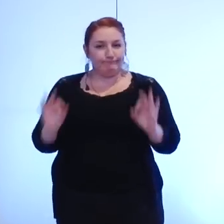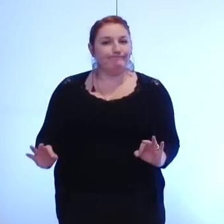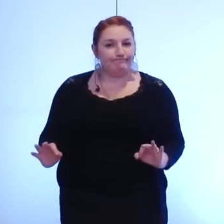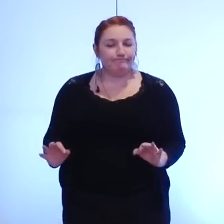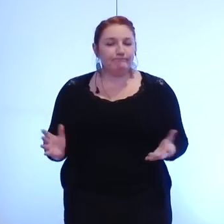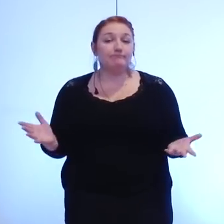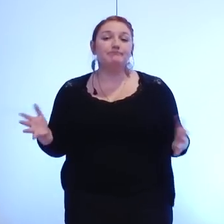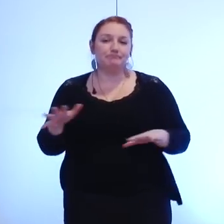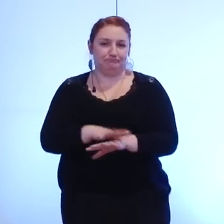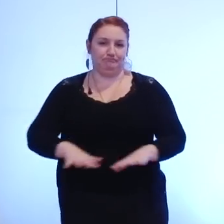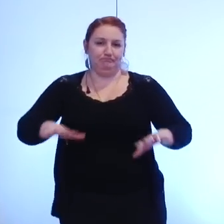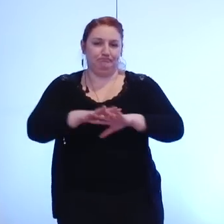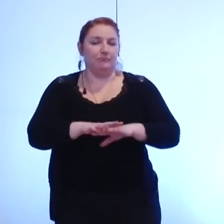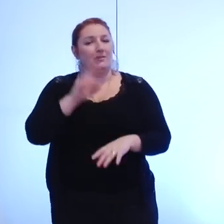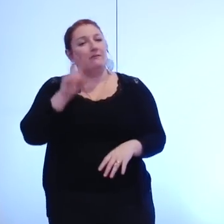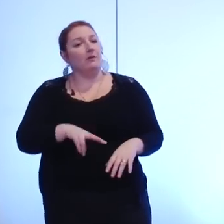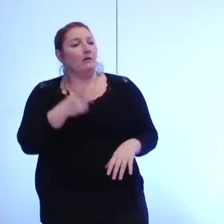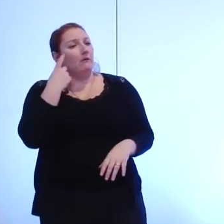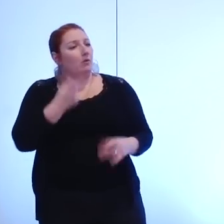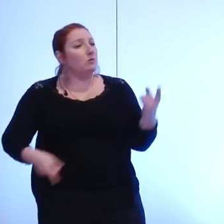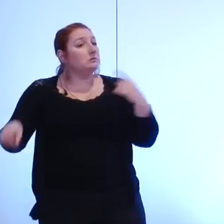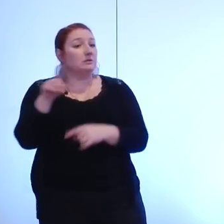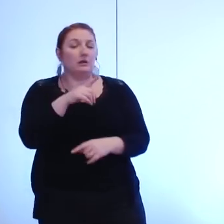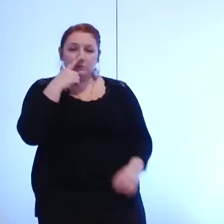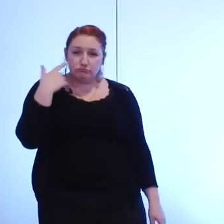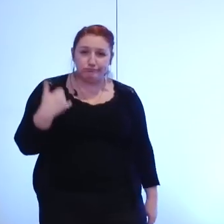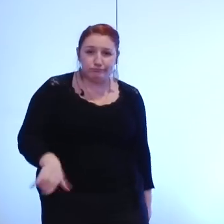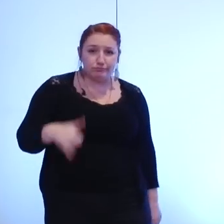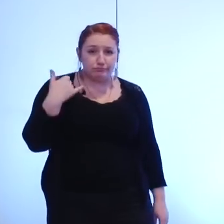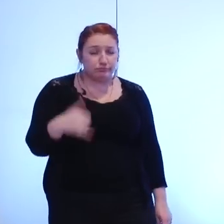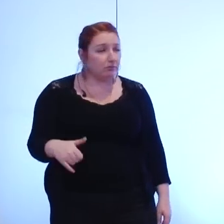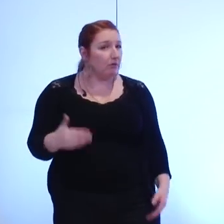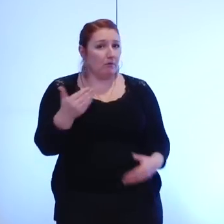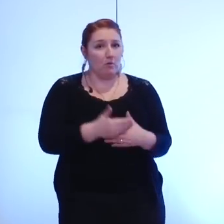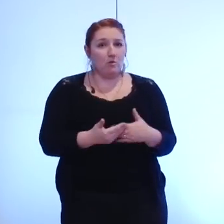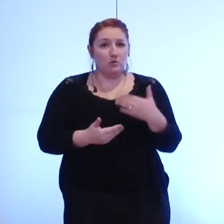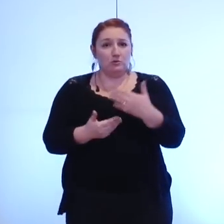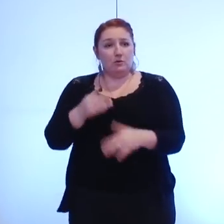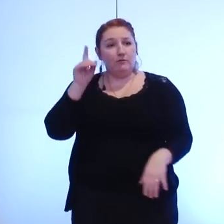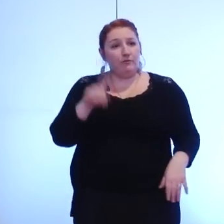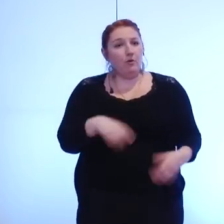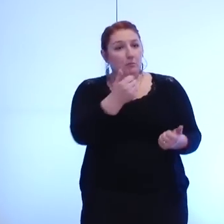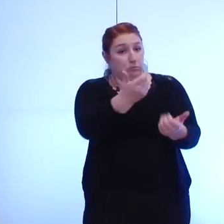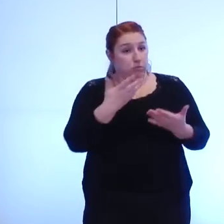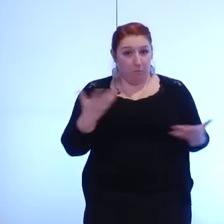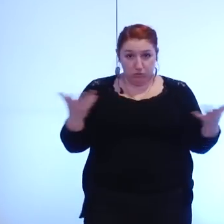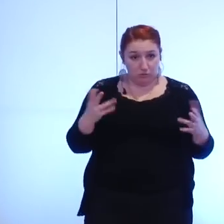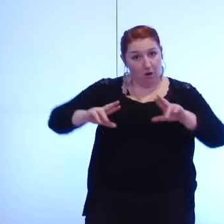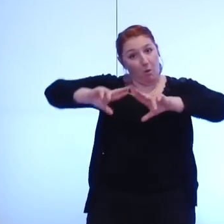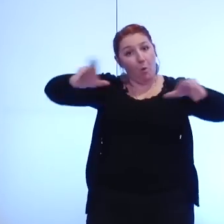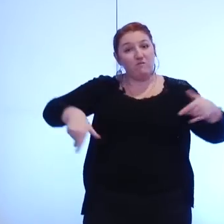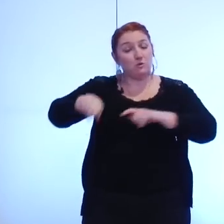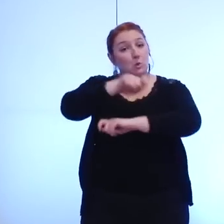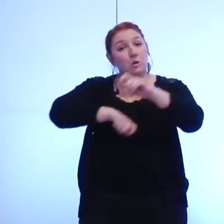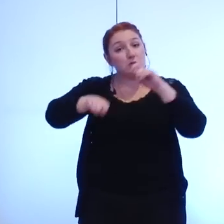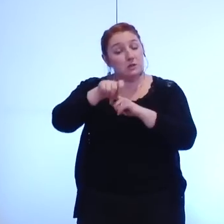vous le constatez comme vous le savez rien n'est encore fait et tout est à faire vous nous proposez donc une convention transitoire